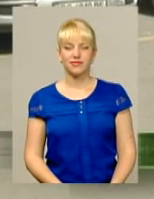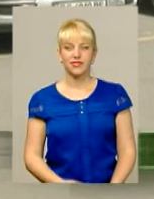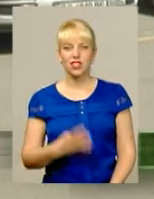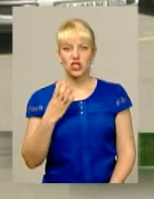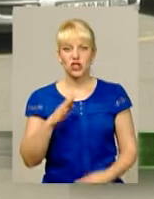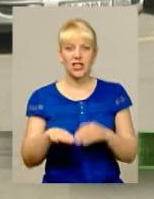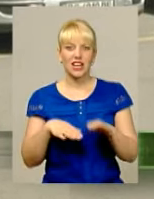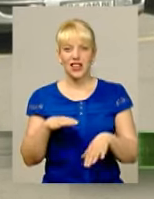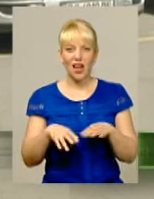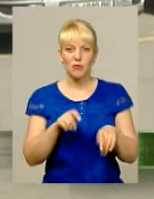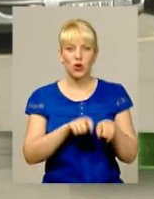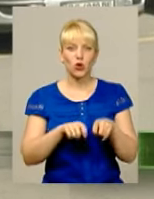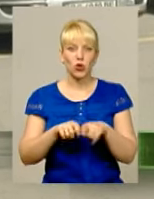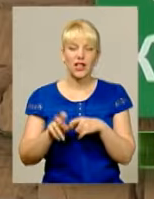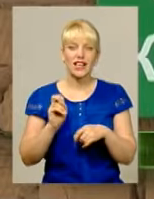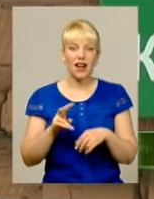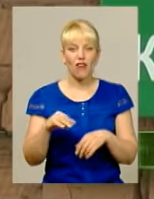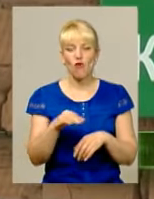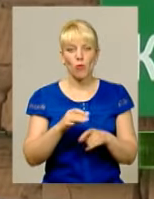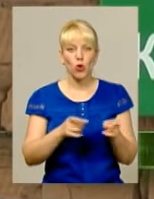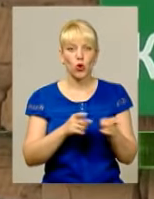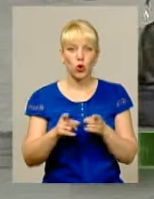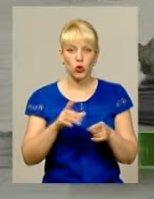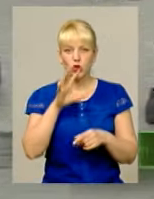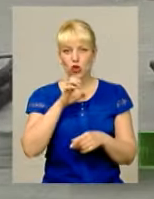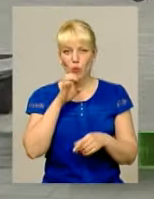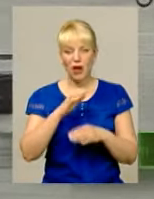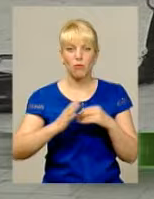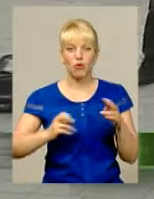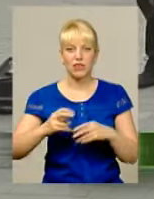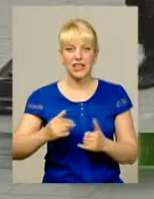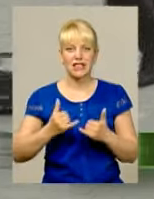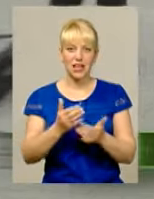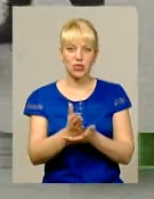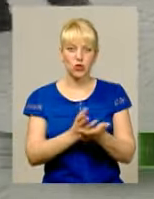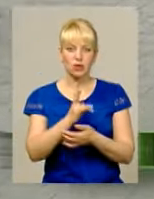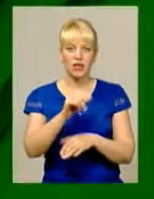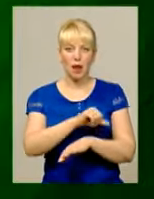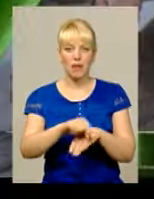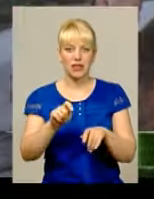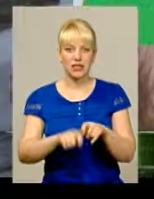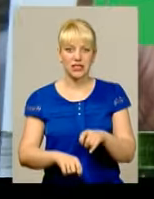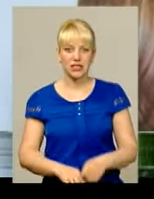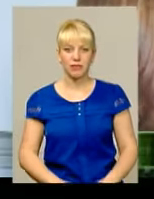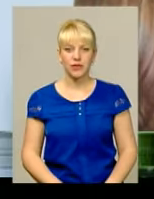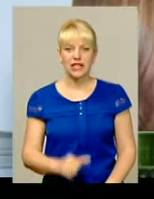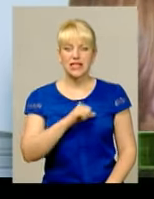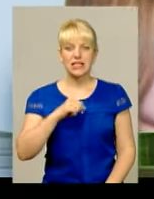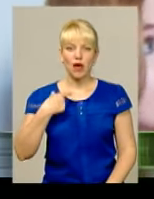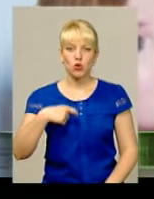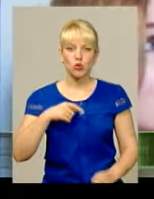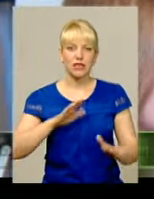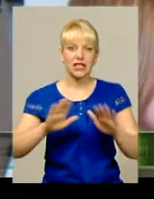Чотирилапі-контролери, або як в області готують собак-професіоналів для служби на митниці Сам собі